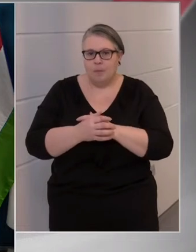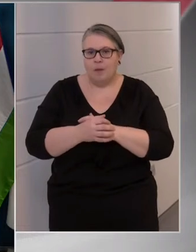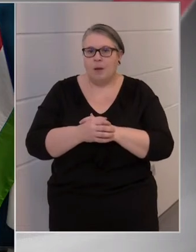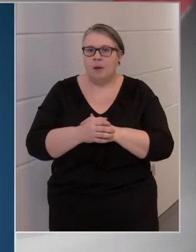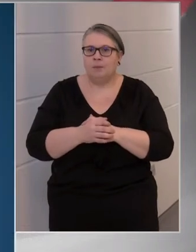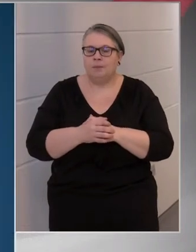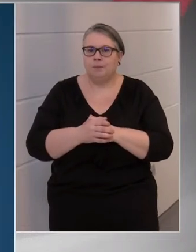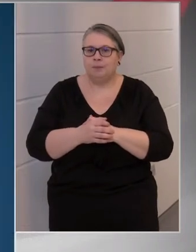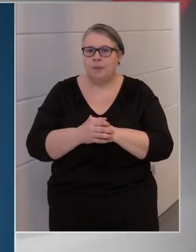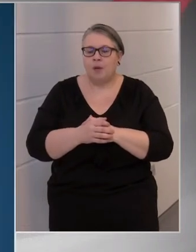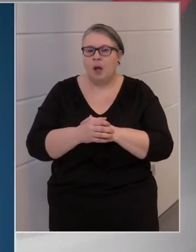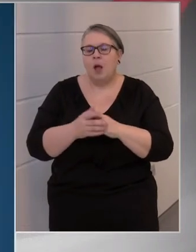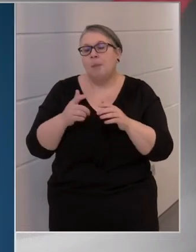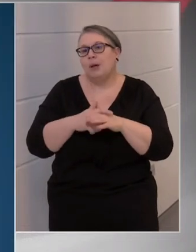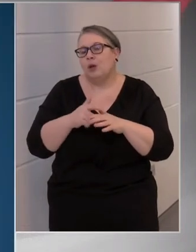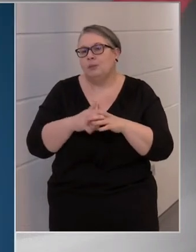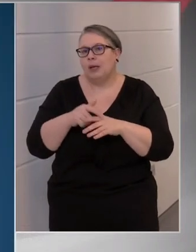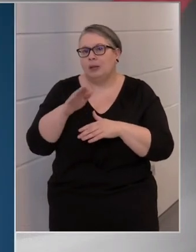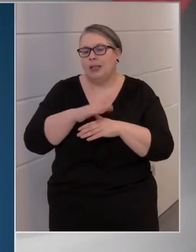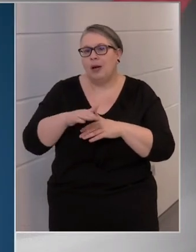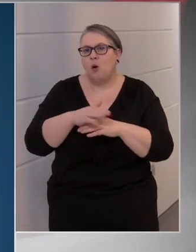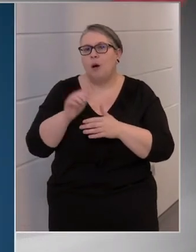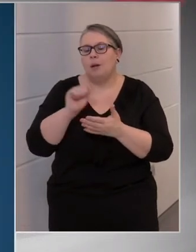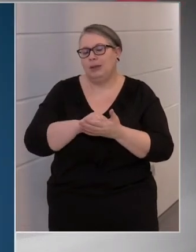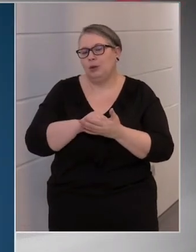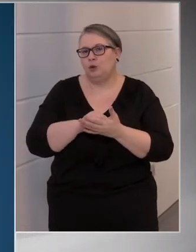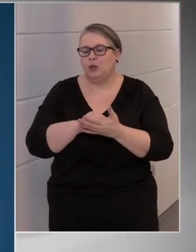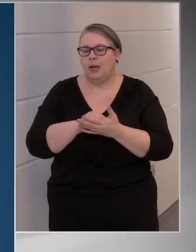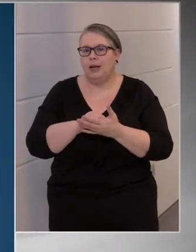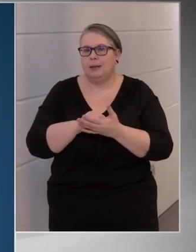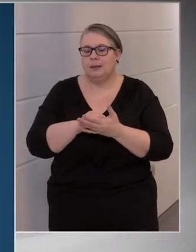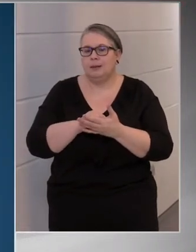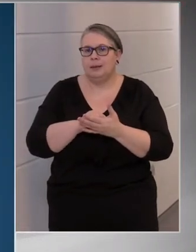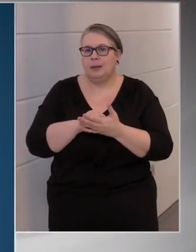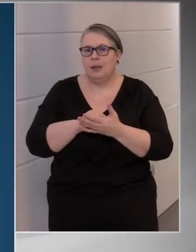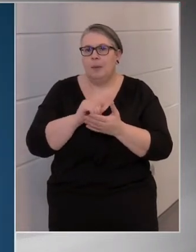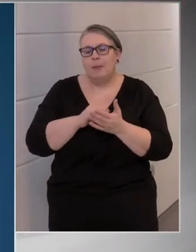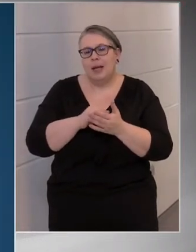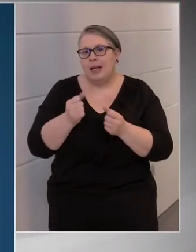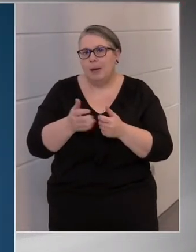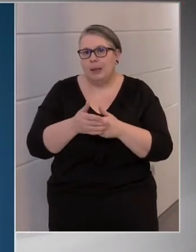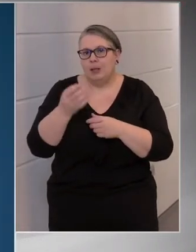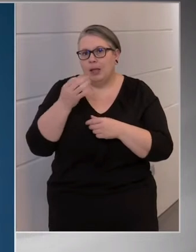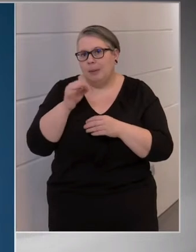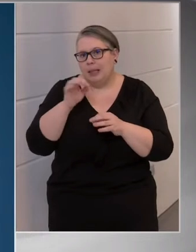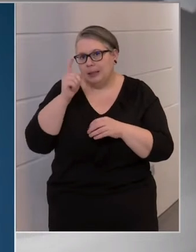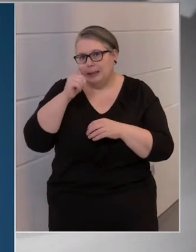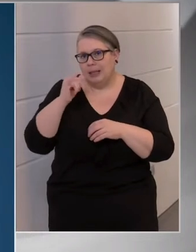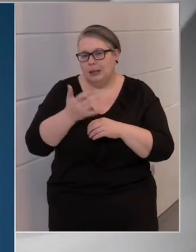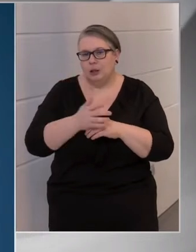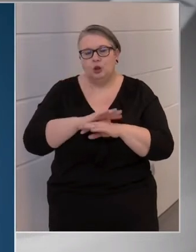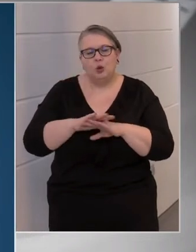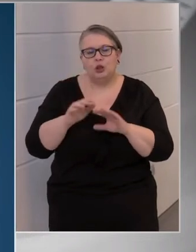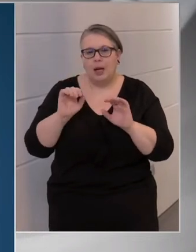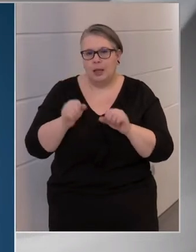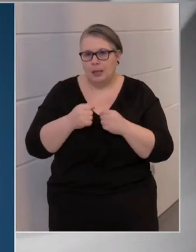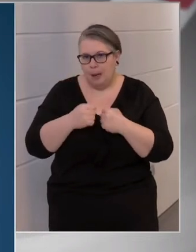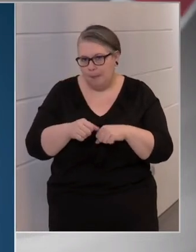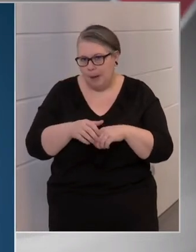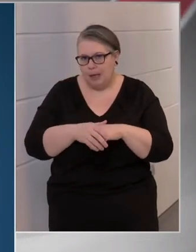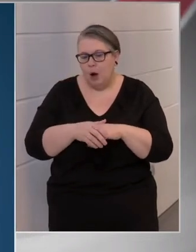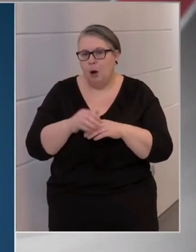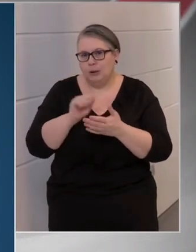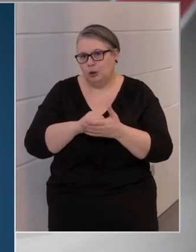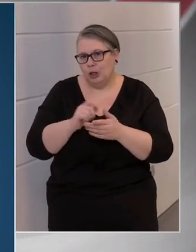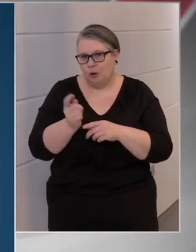Tehát miközben az Európai Bizottság, még egyébként a németek szerint is, akik sosem elik a bizottságot